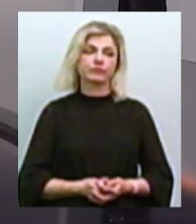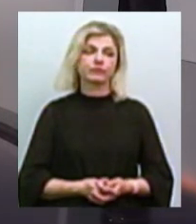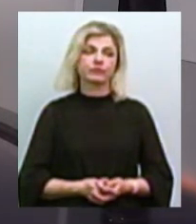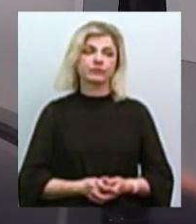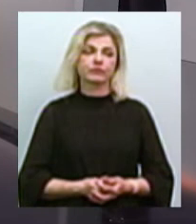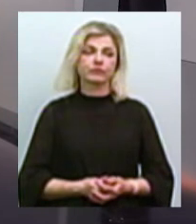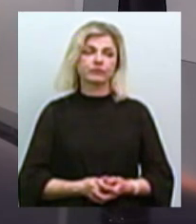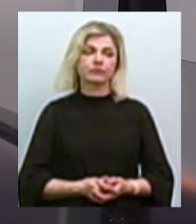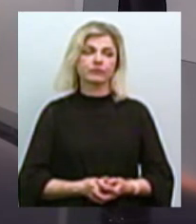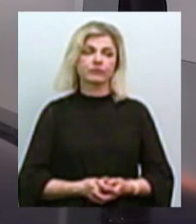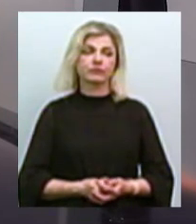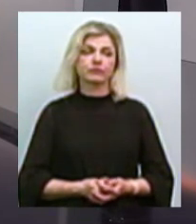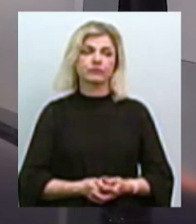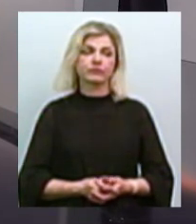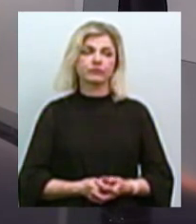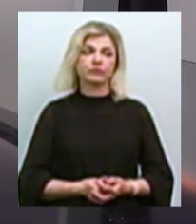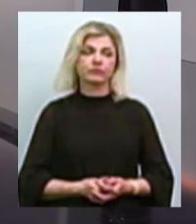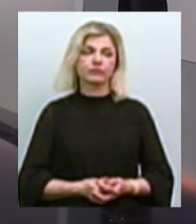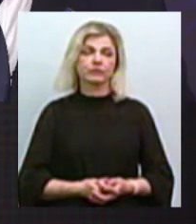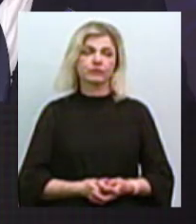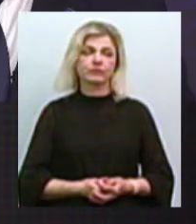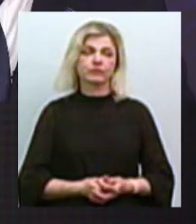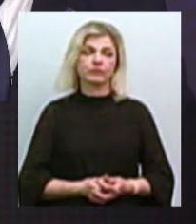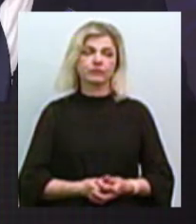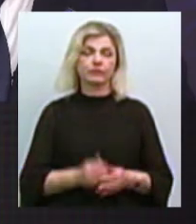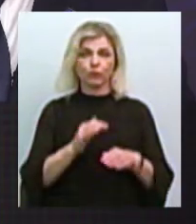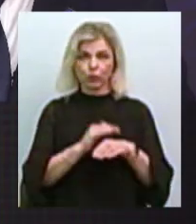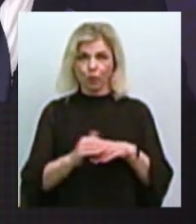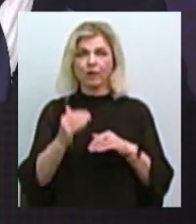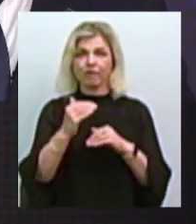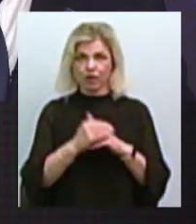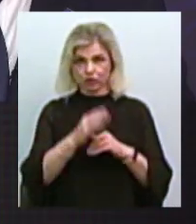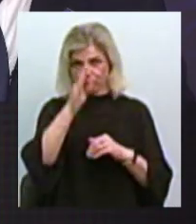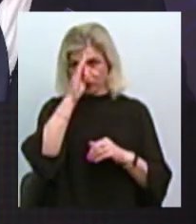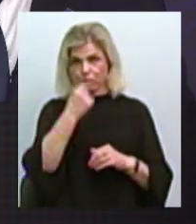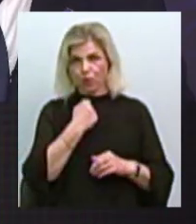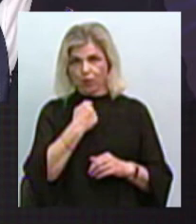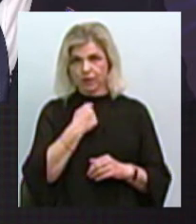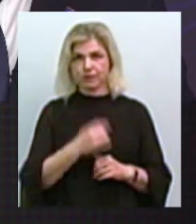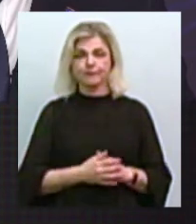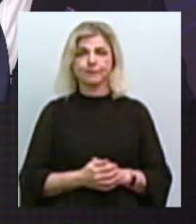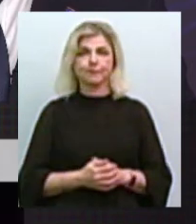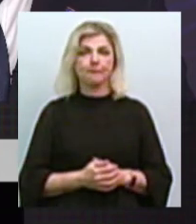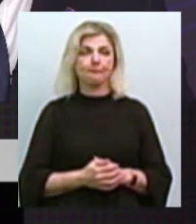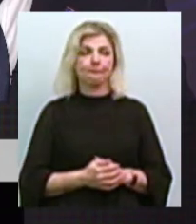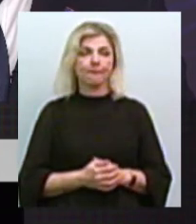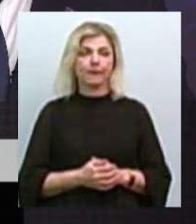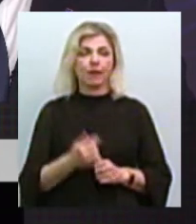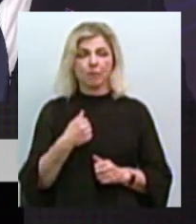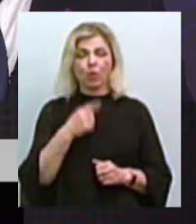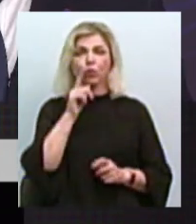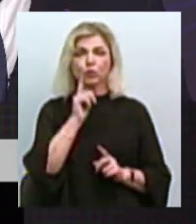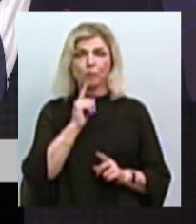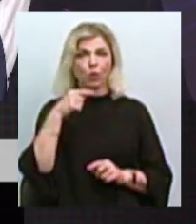Це я, мабуть? Так, це точно ви. Добрій вечір. Добрій. Добрій вечір. Мені на російський і проще